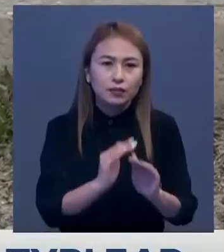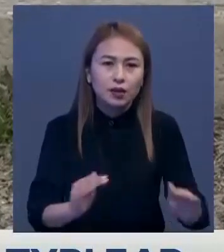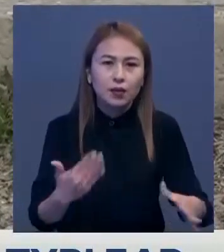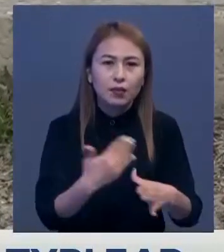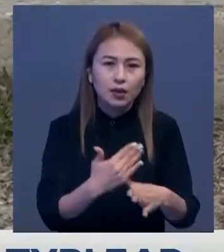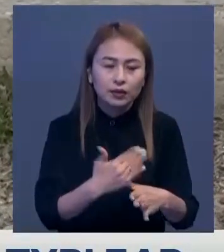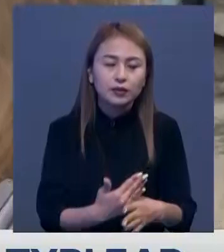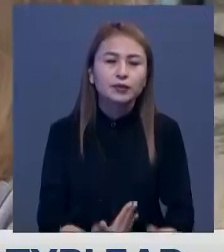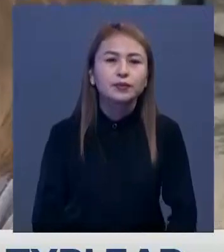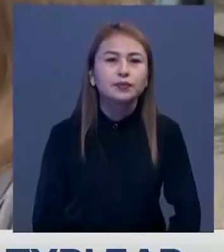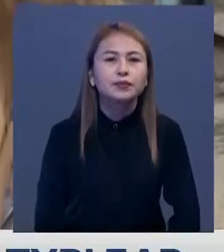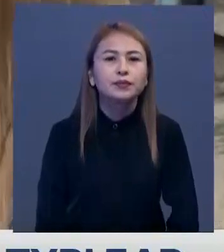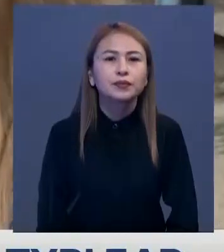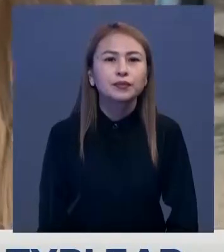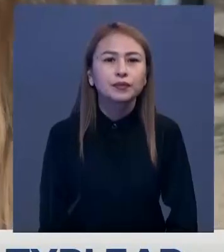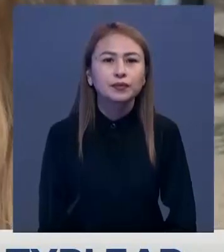ақысы.